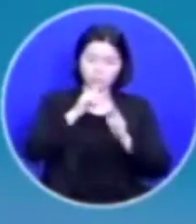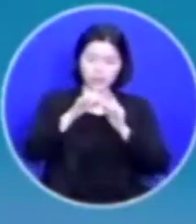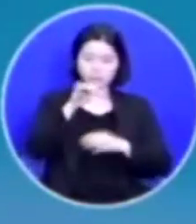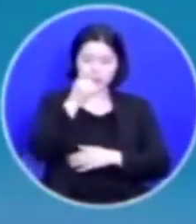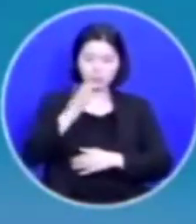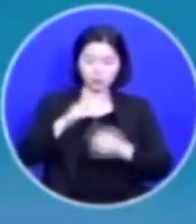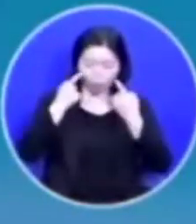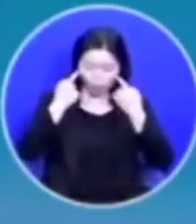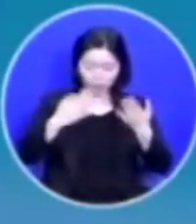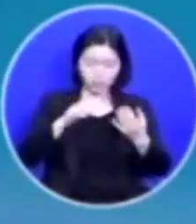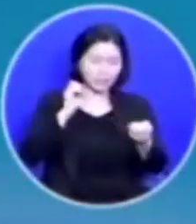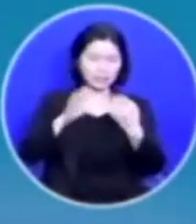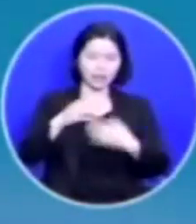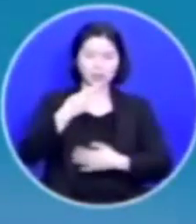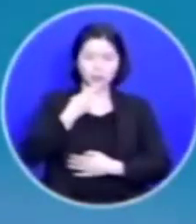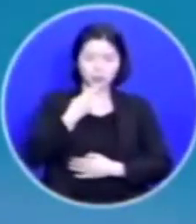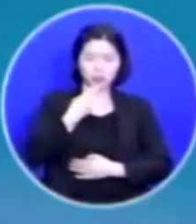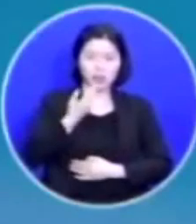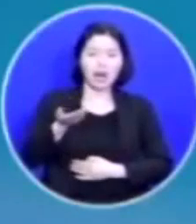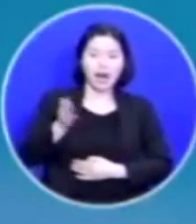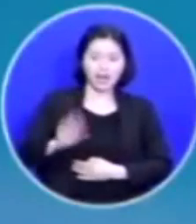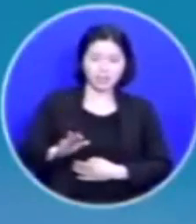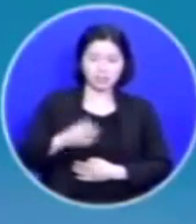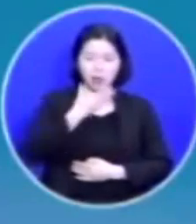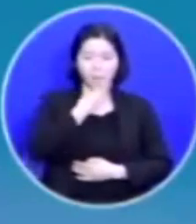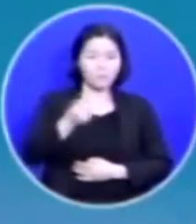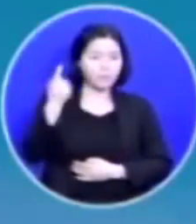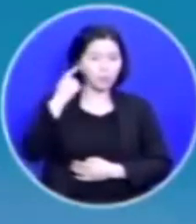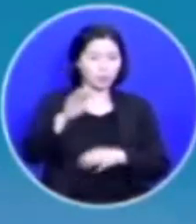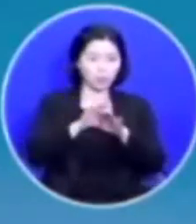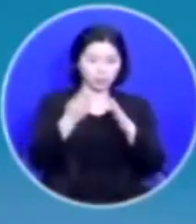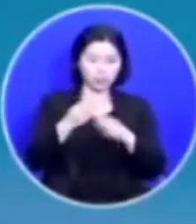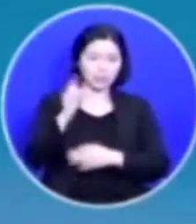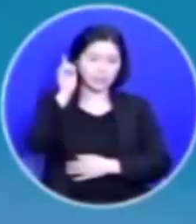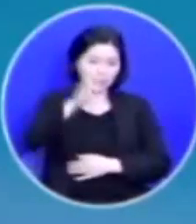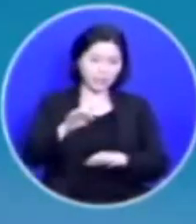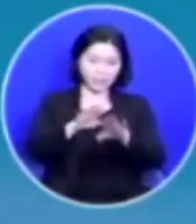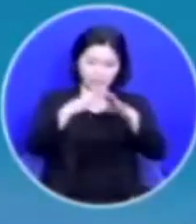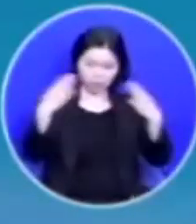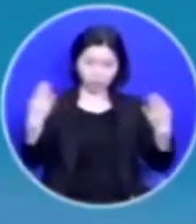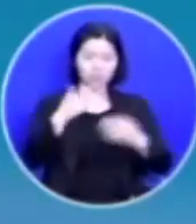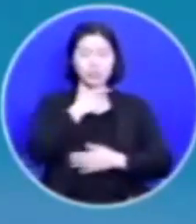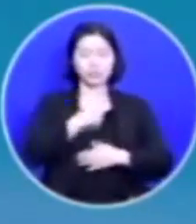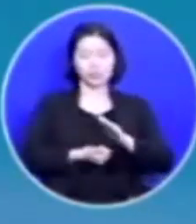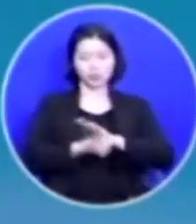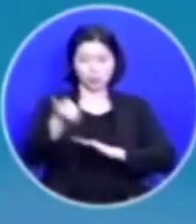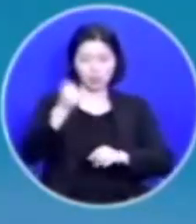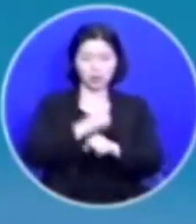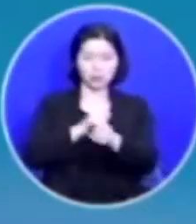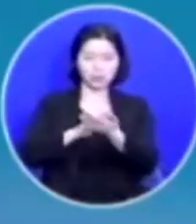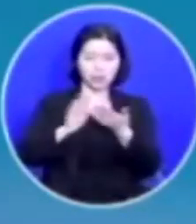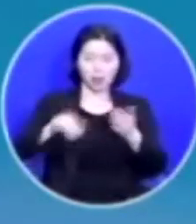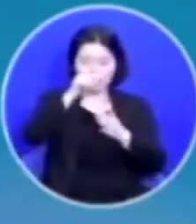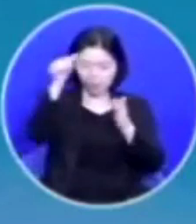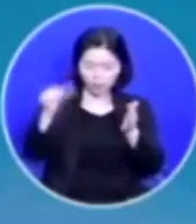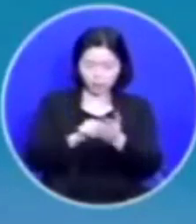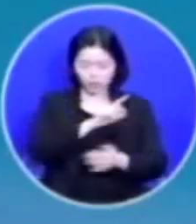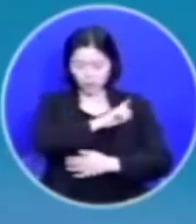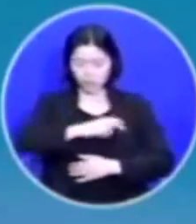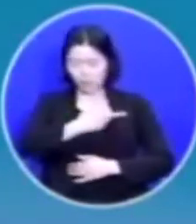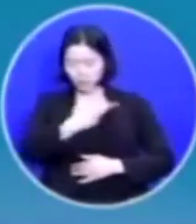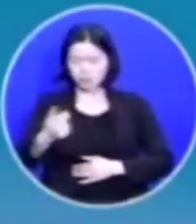주시지는 않으셨습니다 하지만 복음의 문이 내일 열리기를 소망합니다 평생 제일 큰 소원입니다